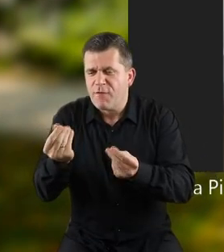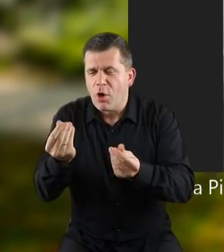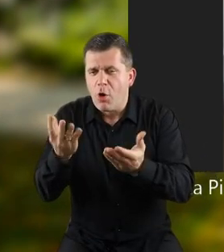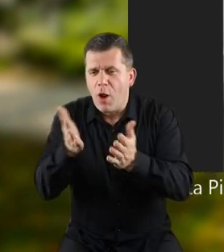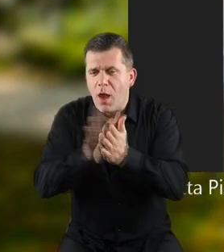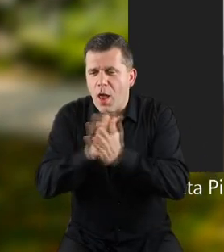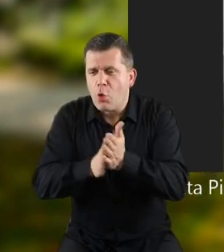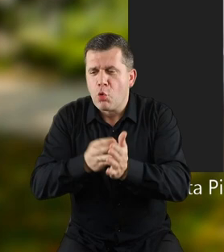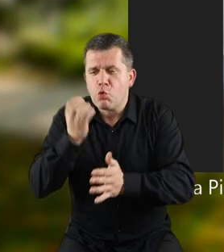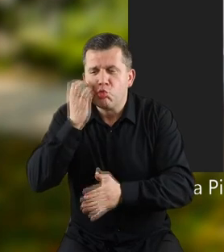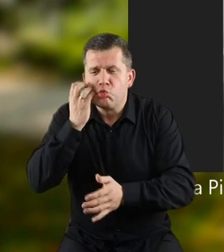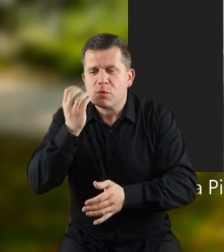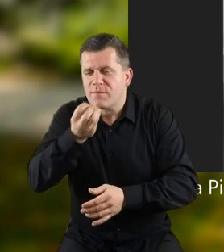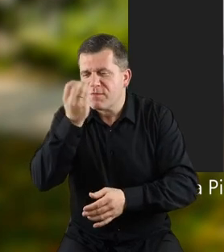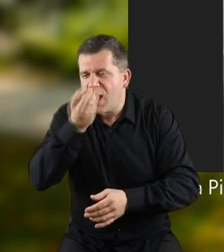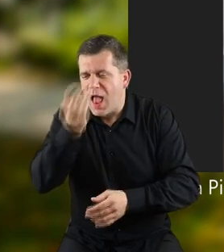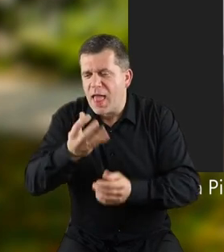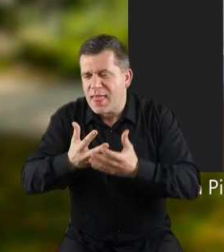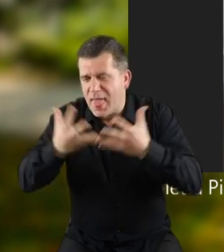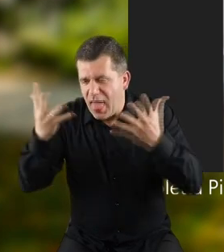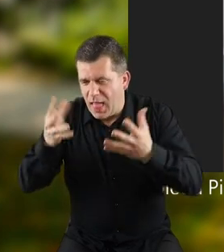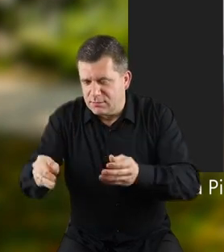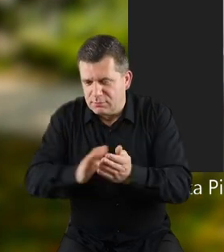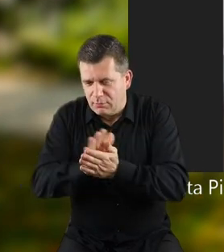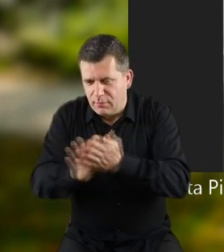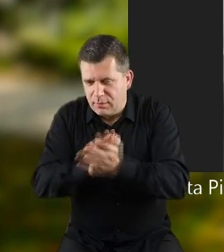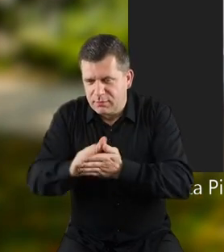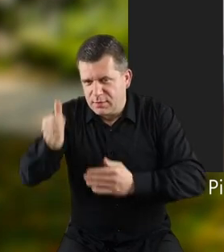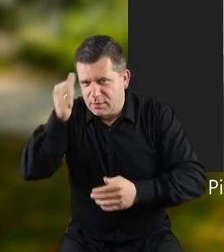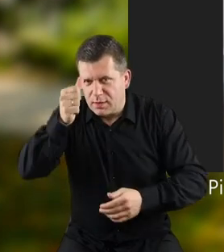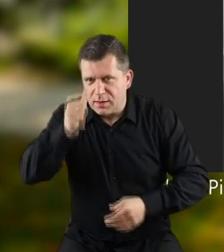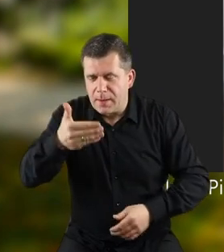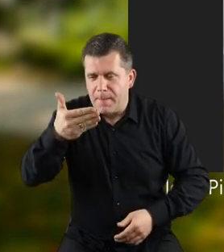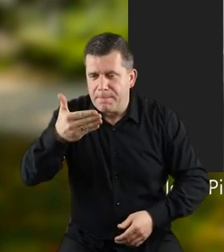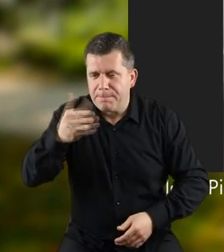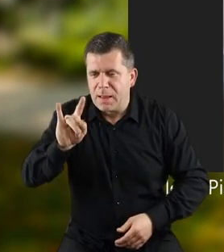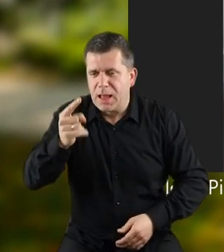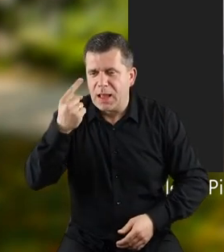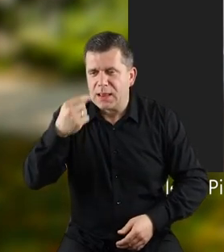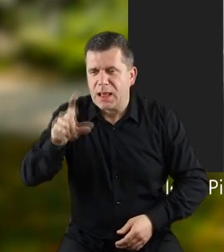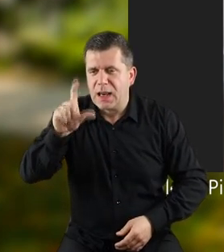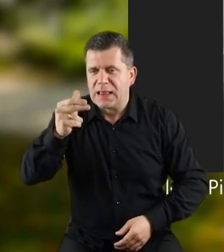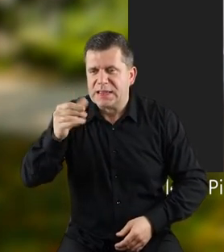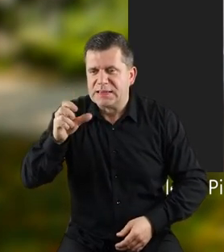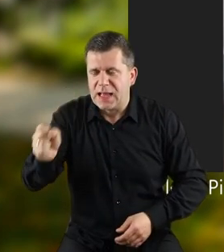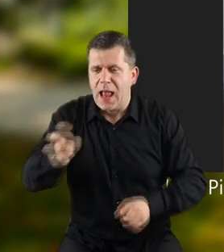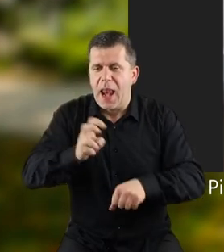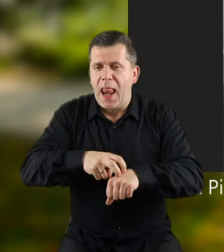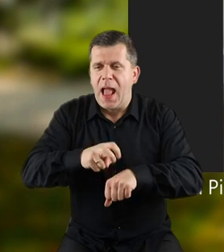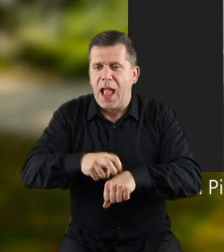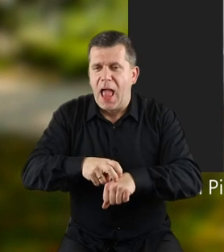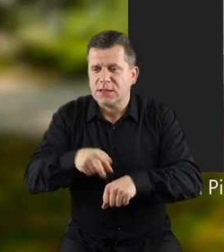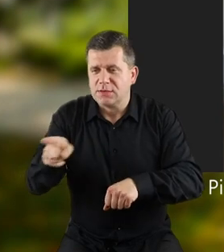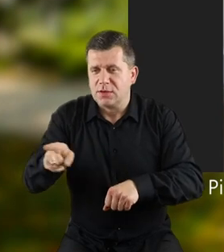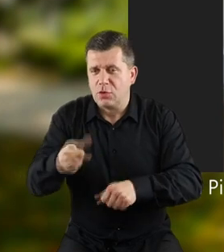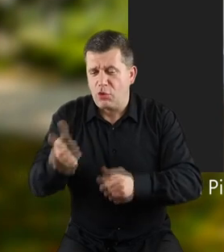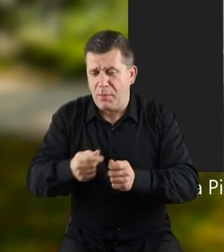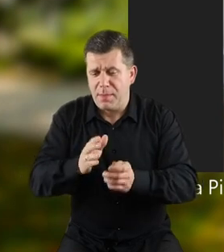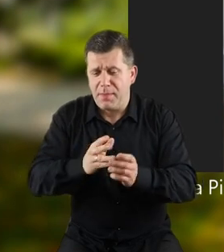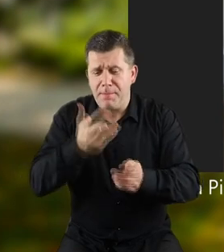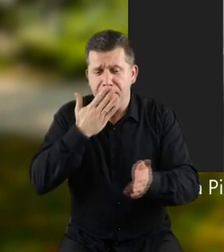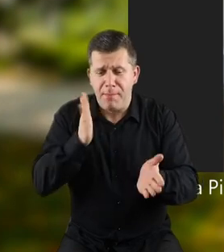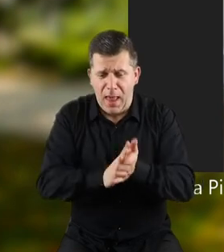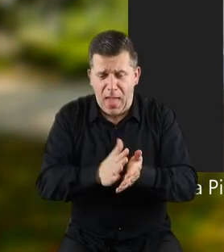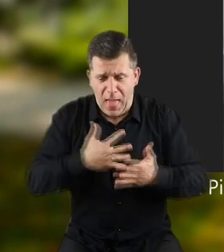wilgotną dłonią taki różowy kwiatek, taki blado różowy. On się nazywa medylnica lekarska i on